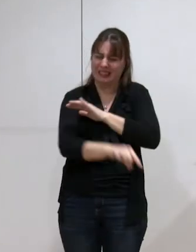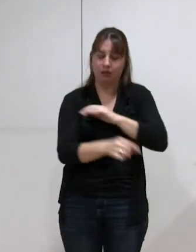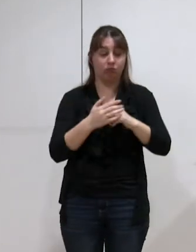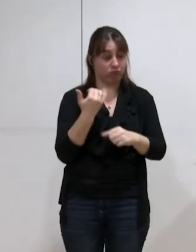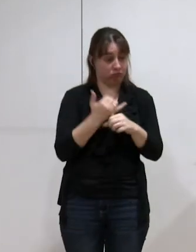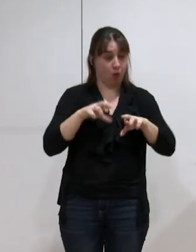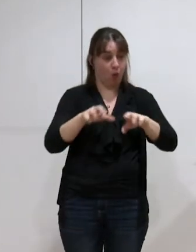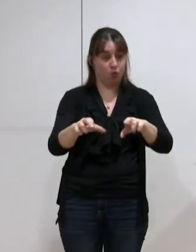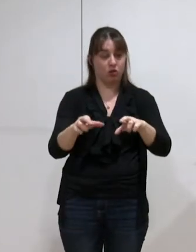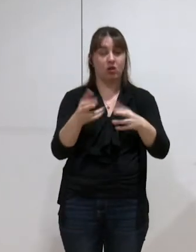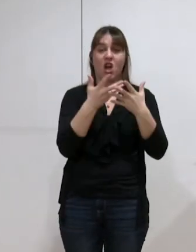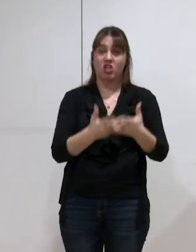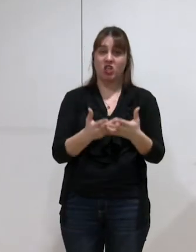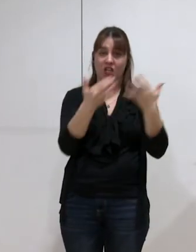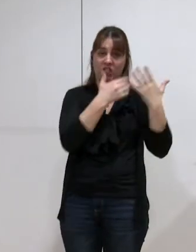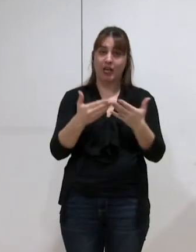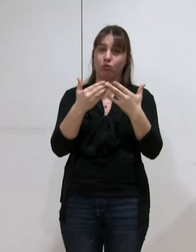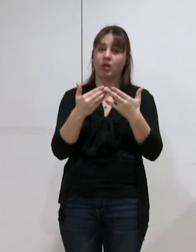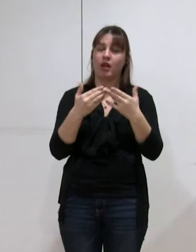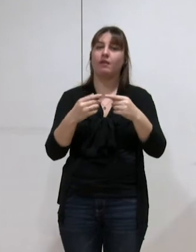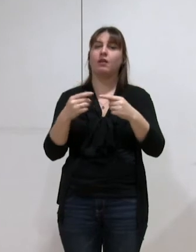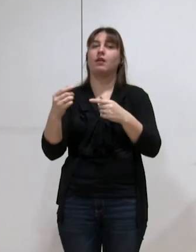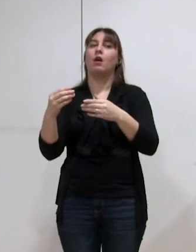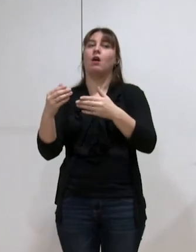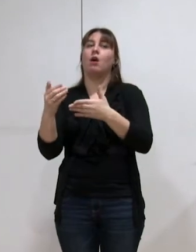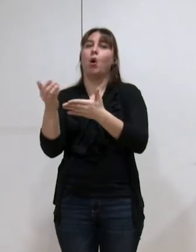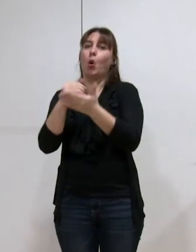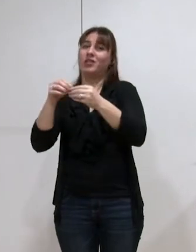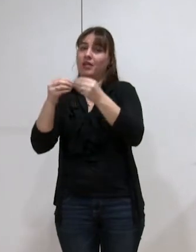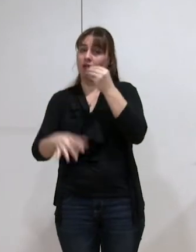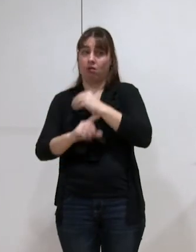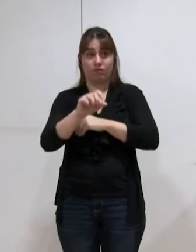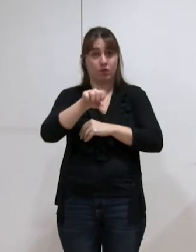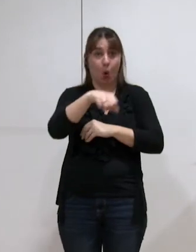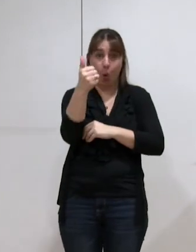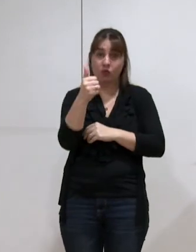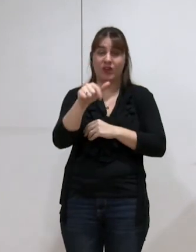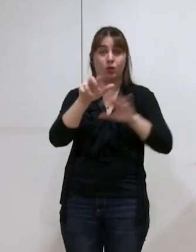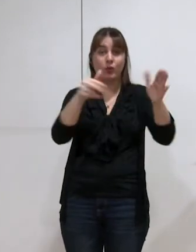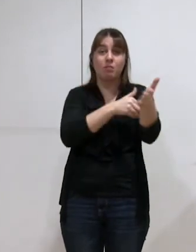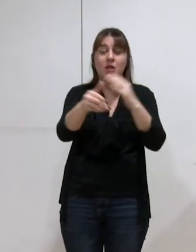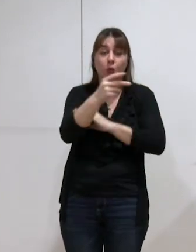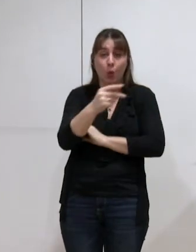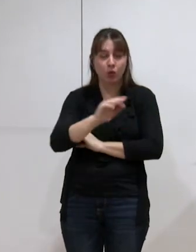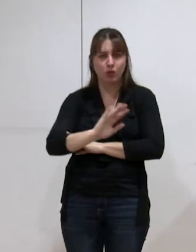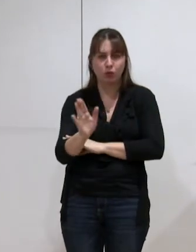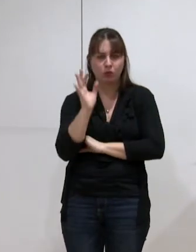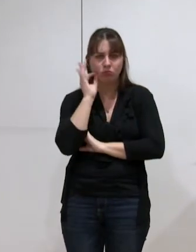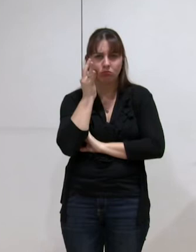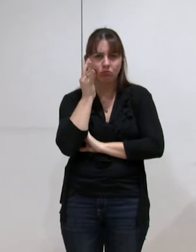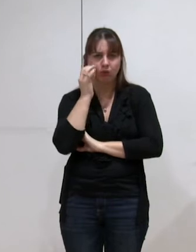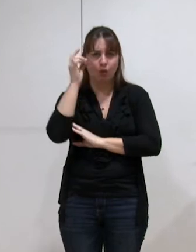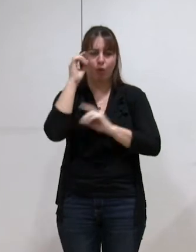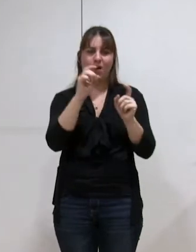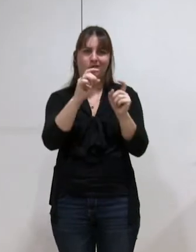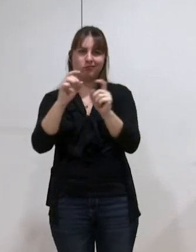charges de voirie calculées sans déduction des recettes seraient seulement à 11,8 millions d'euros. Essentiellement, à cause d'une diminution